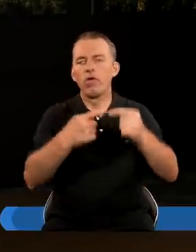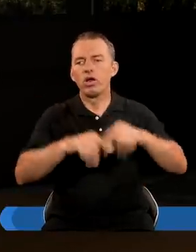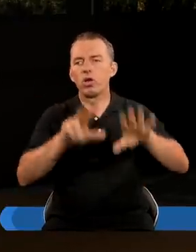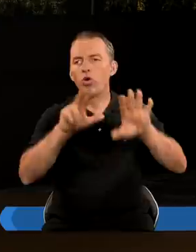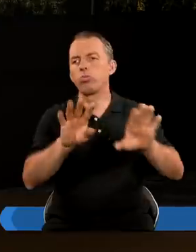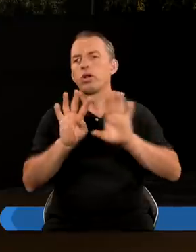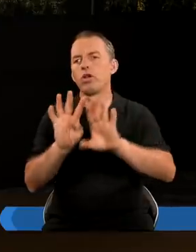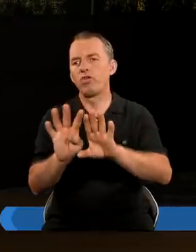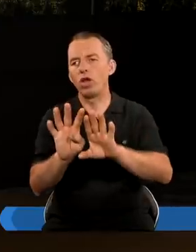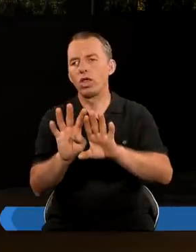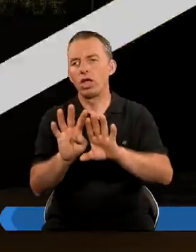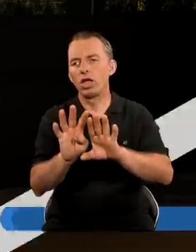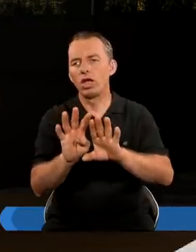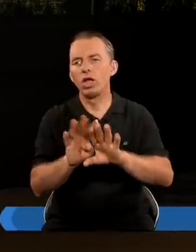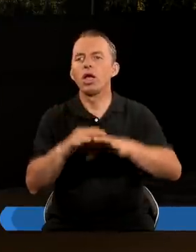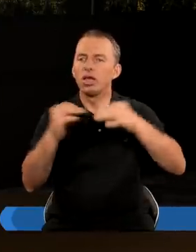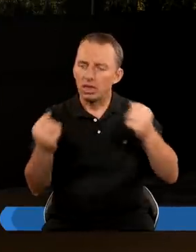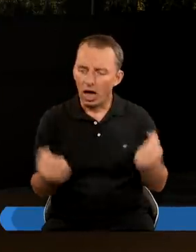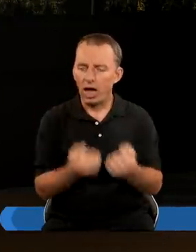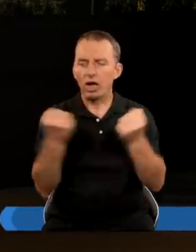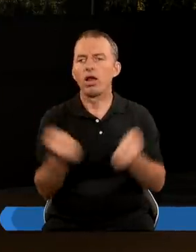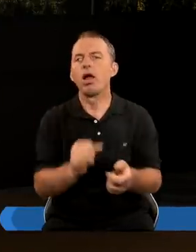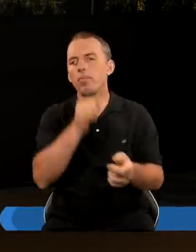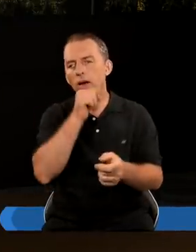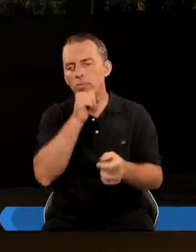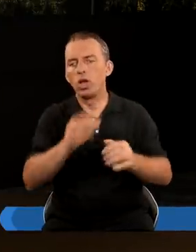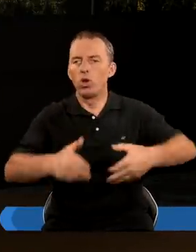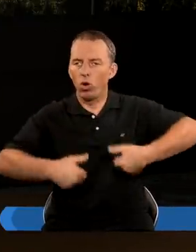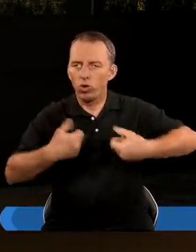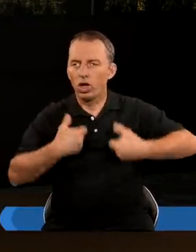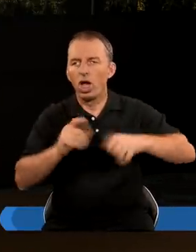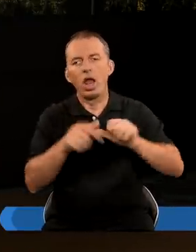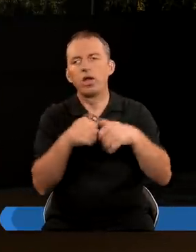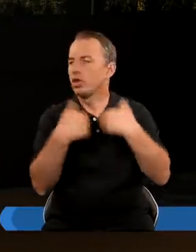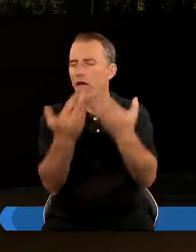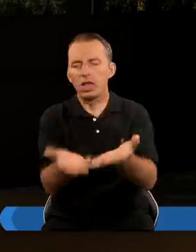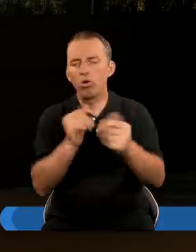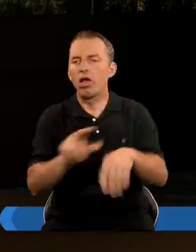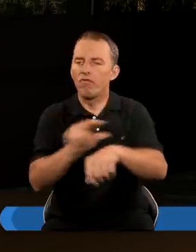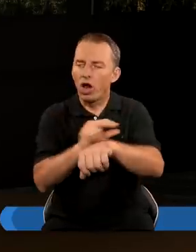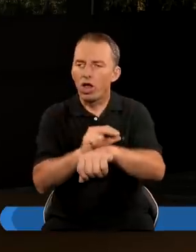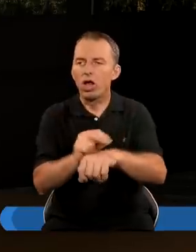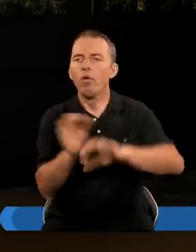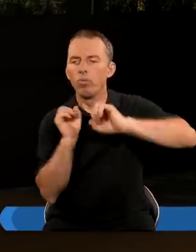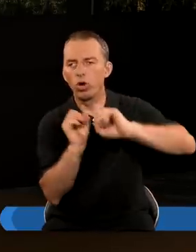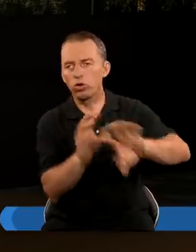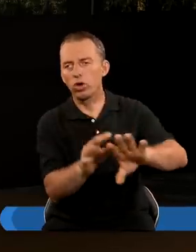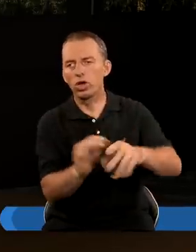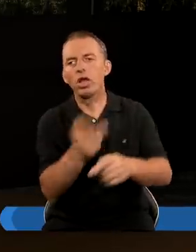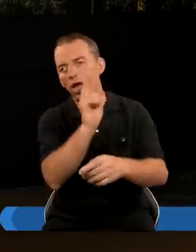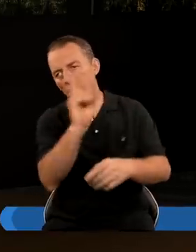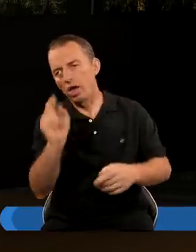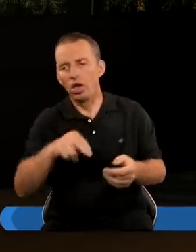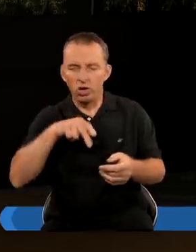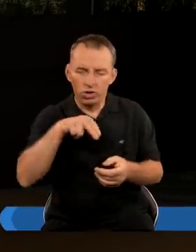wersety 8 i 9 Staraliśmy się Babilon uzdrowić Lecz się nie dał wyleczyć Porzućmy go